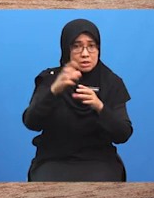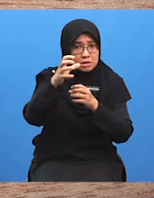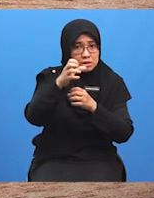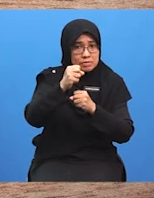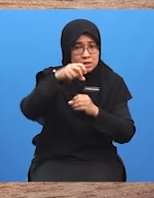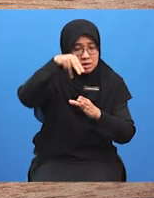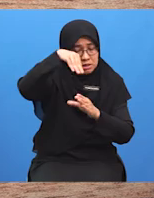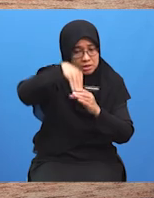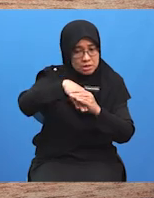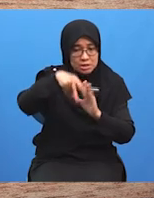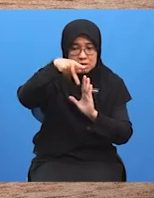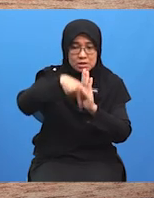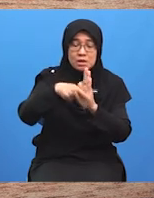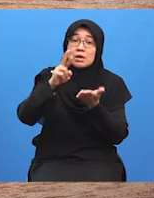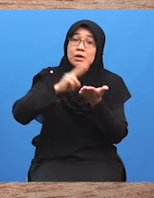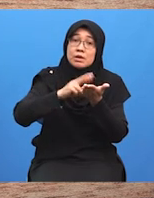perundingan